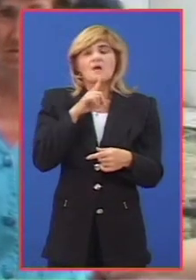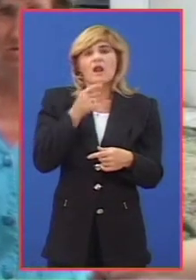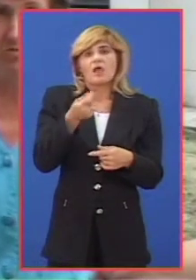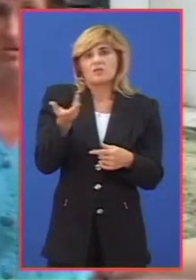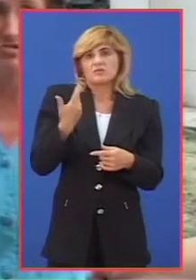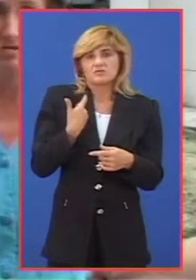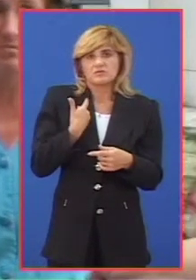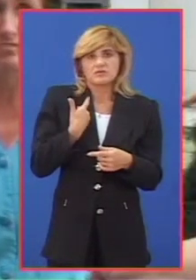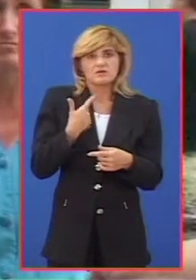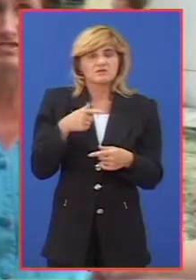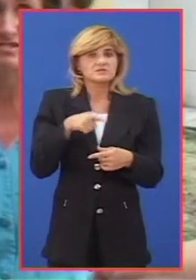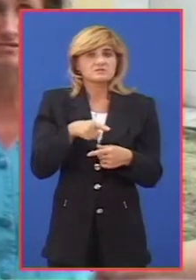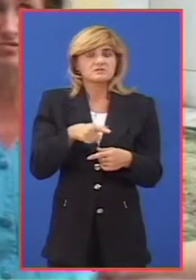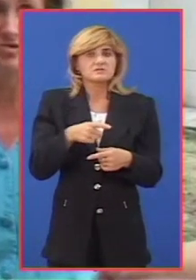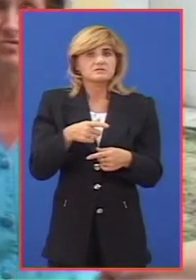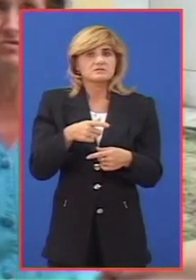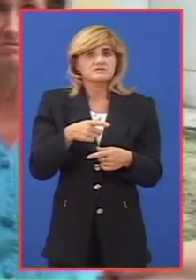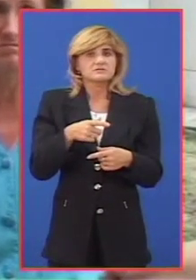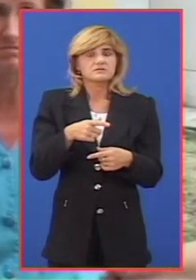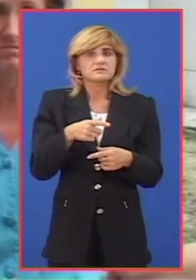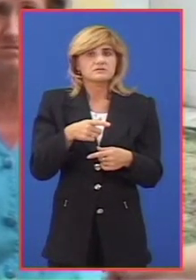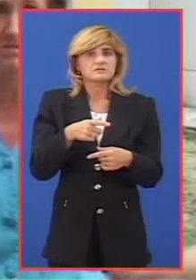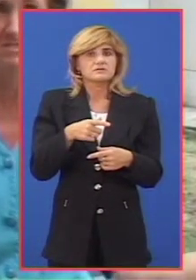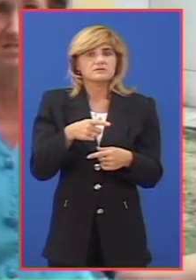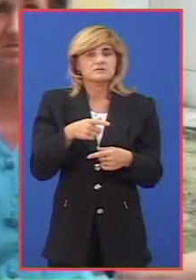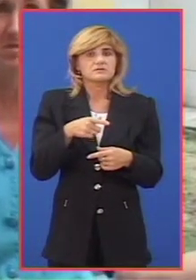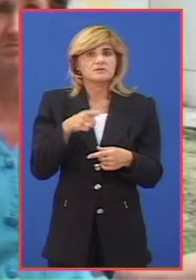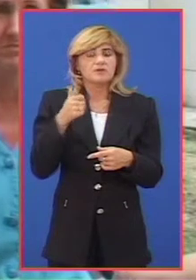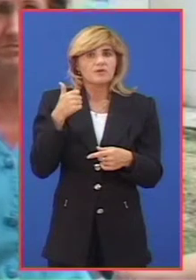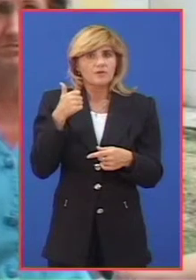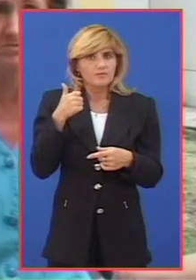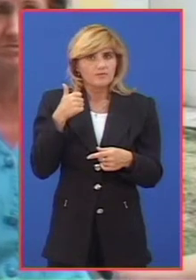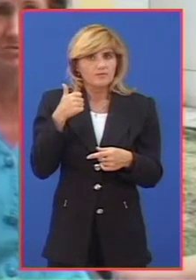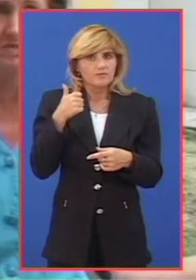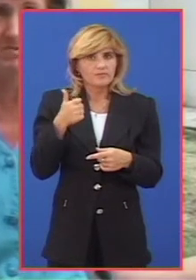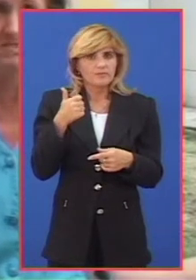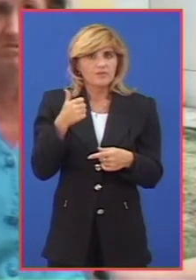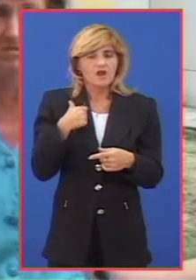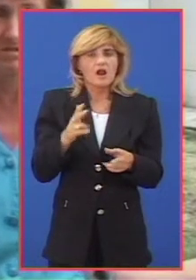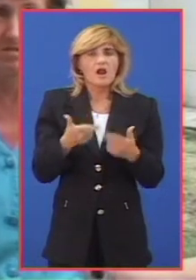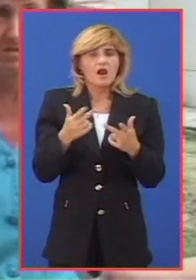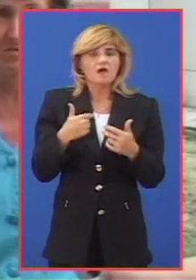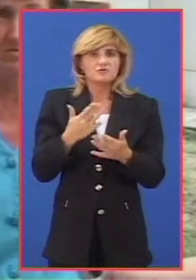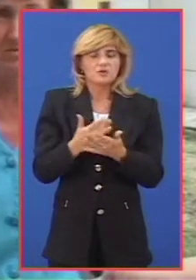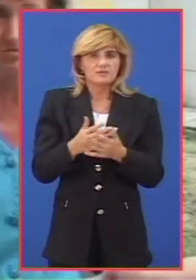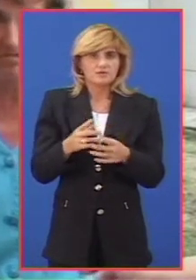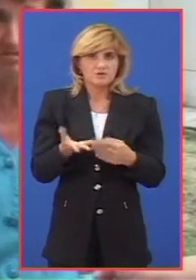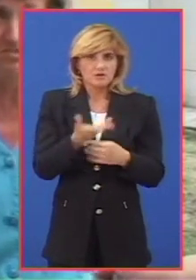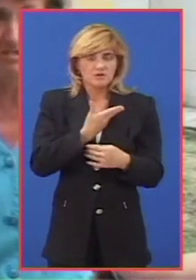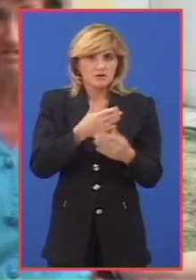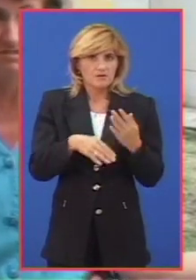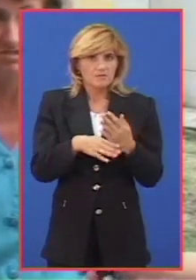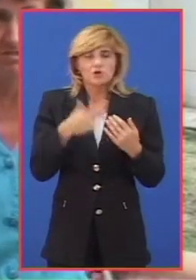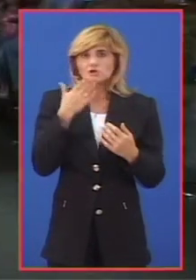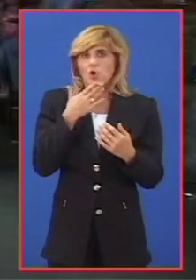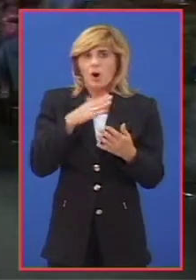Kopnak i šakobol moša ziojen hoć i te znači mi kodnja blesnaći koja. I te